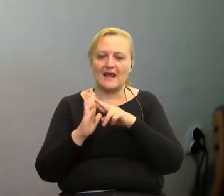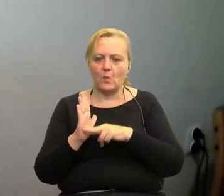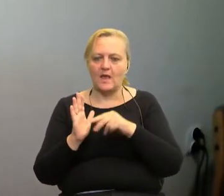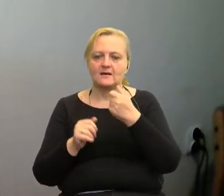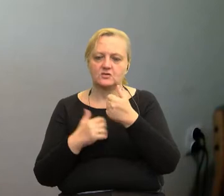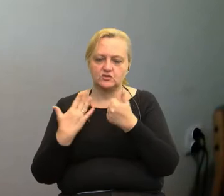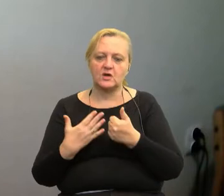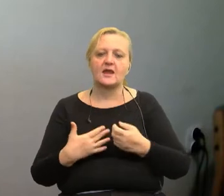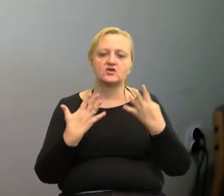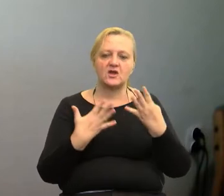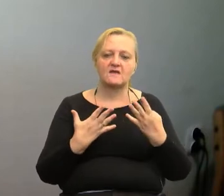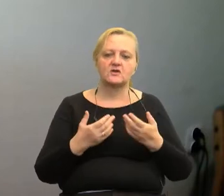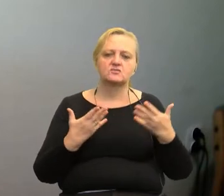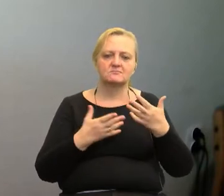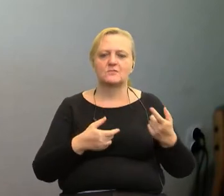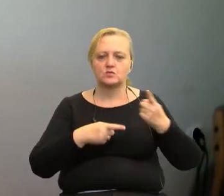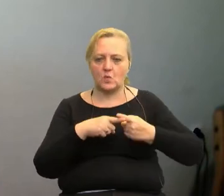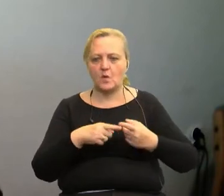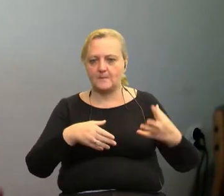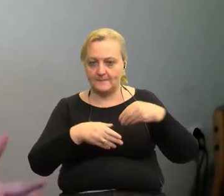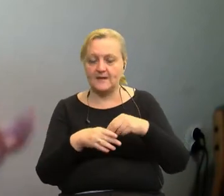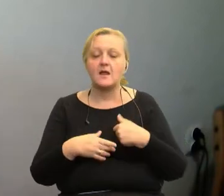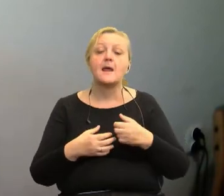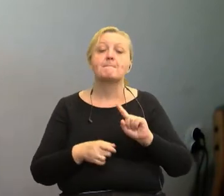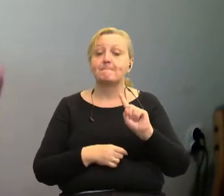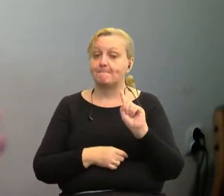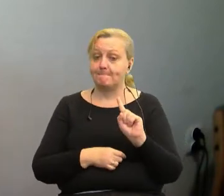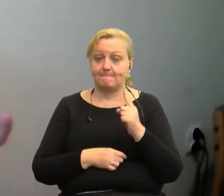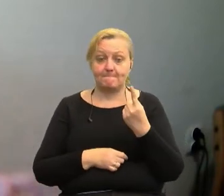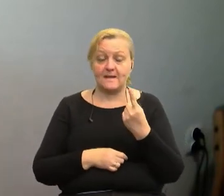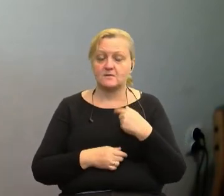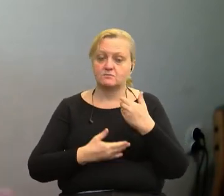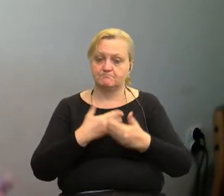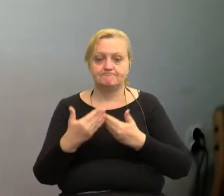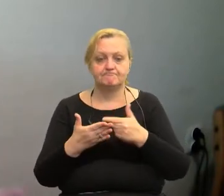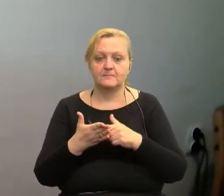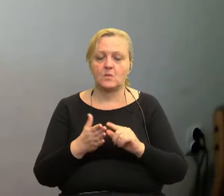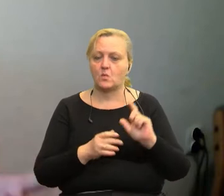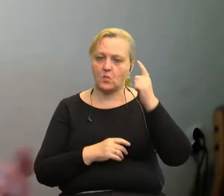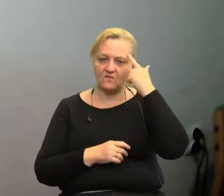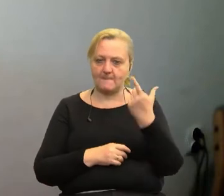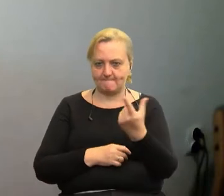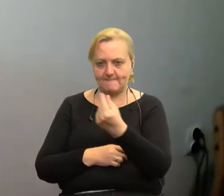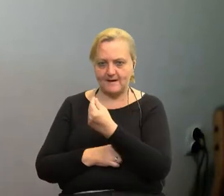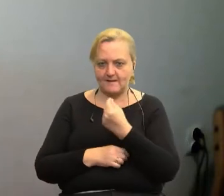dziewięciu stowarzyszonych. Szliśmy tą drogą, że najpierw stworzyliśmy trzon tych partnerów, którzy będą prowadzili ten projekt.